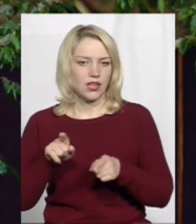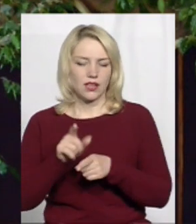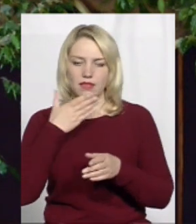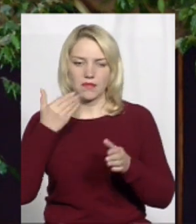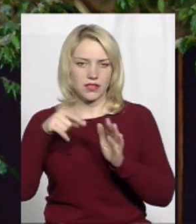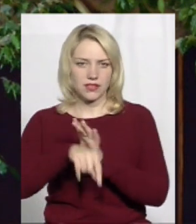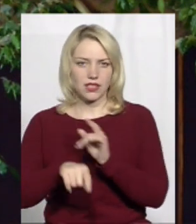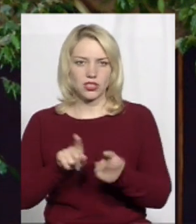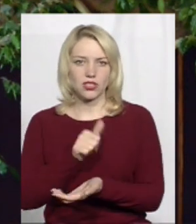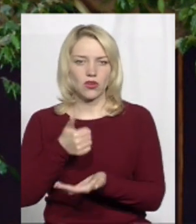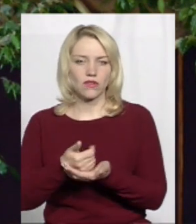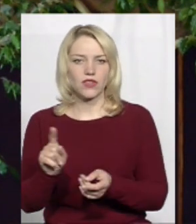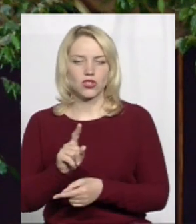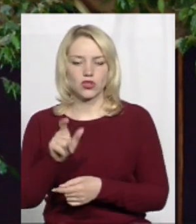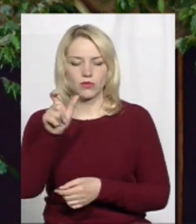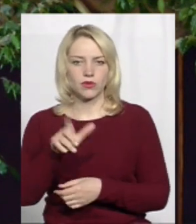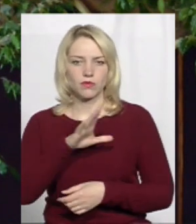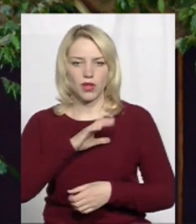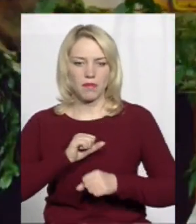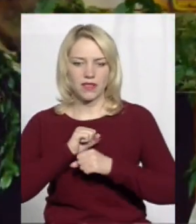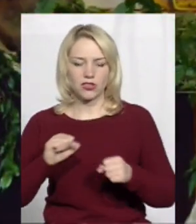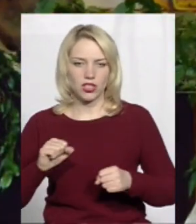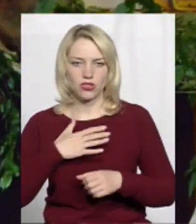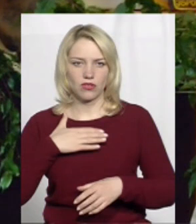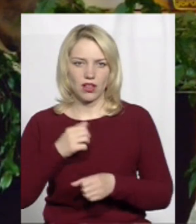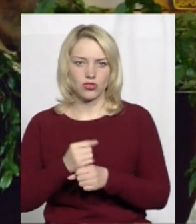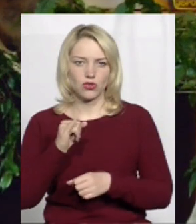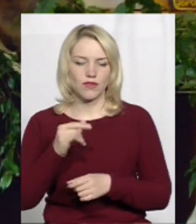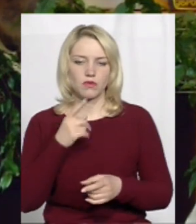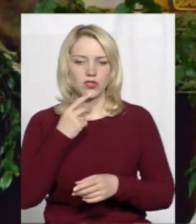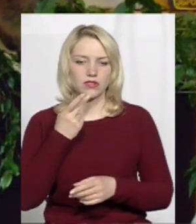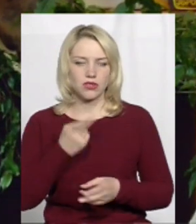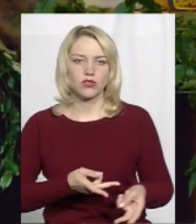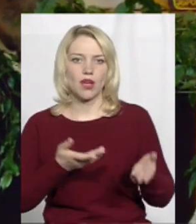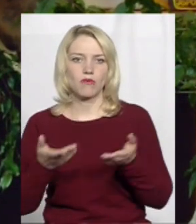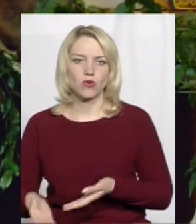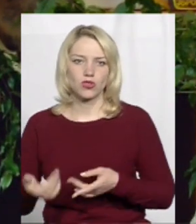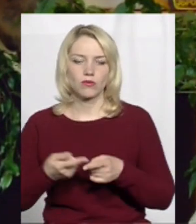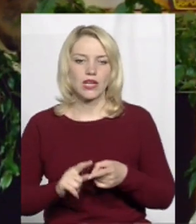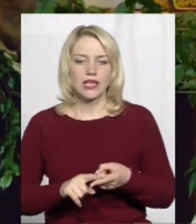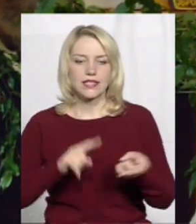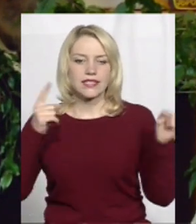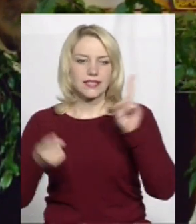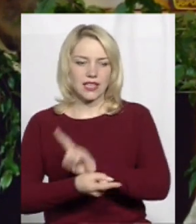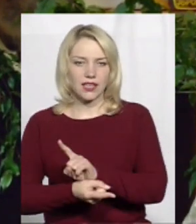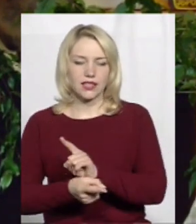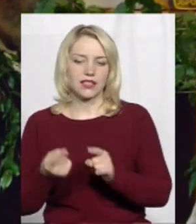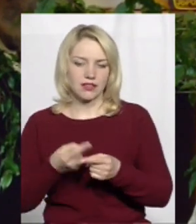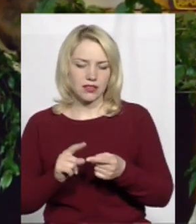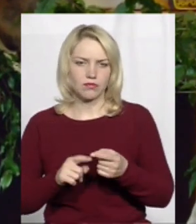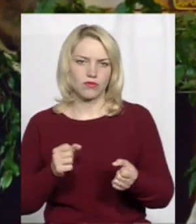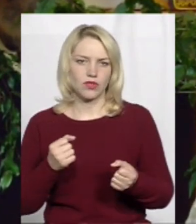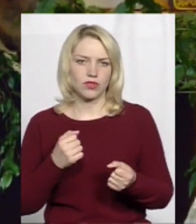Перше і саме головне, щоб він був патріотично наслуштований. Ми постійно запрошуємо стати той міцьним холиком, який